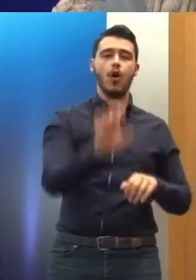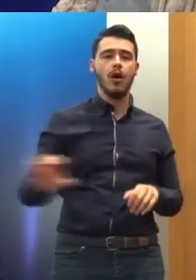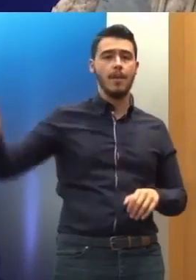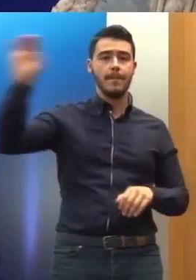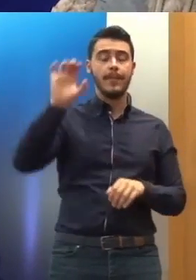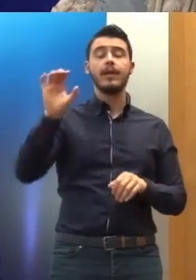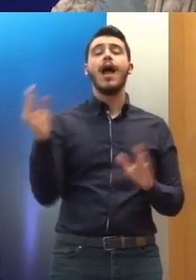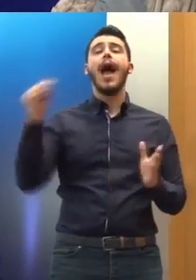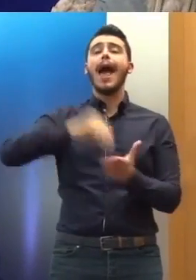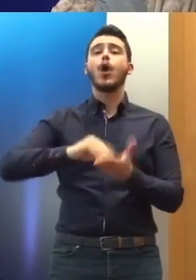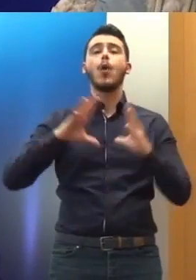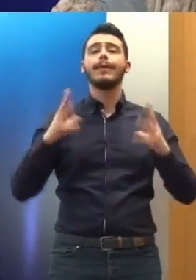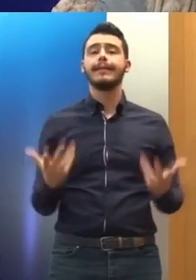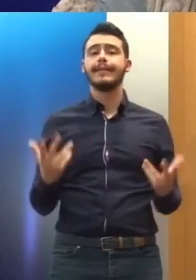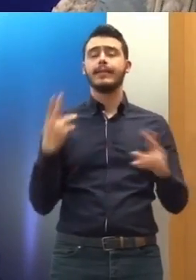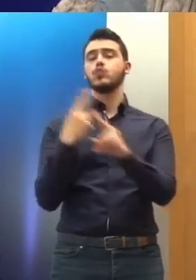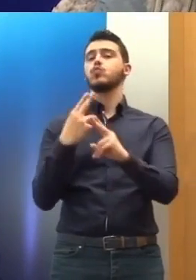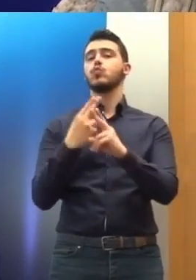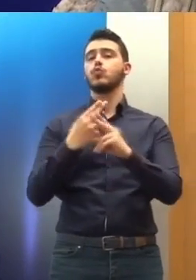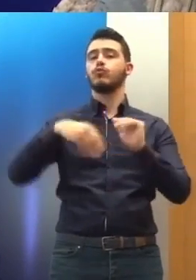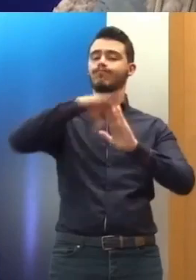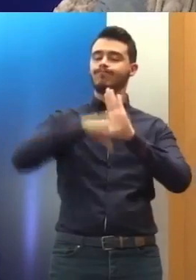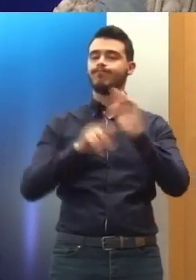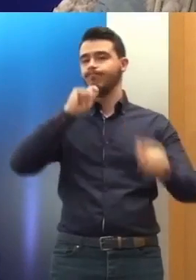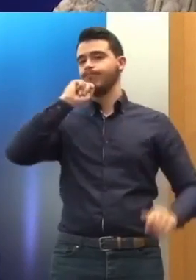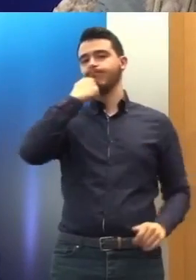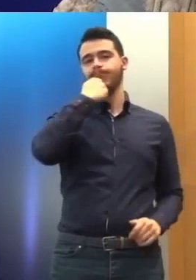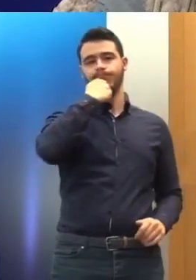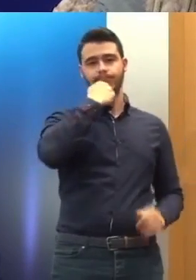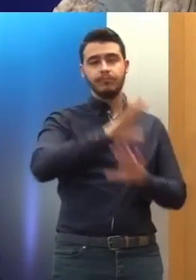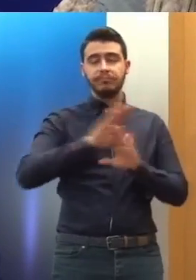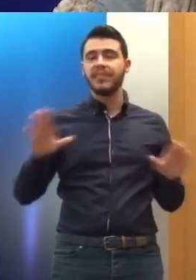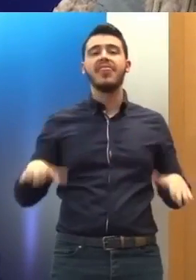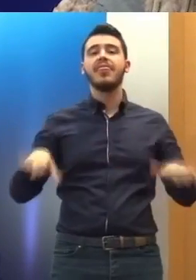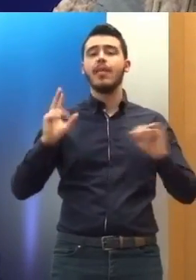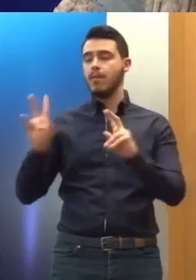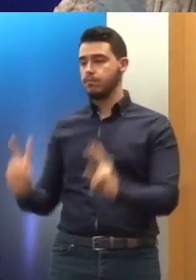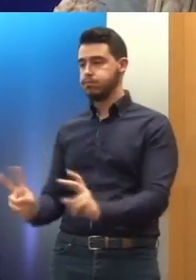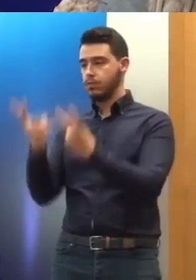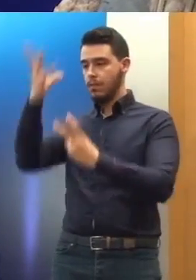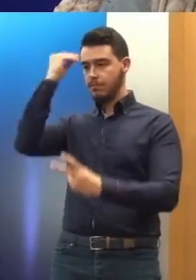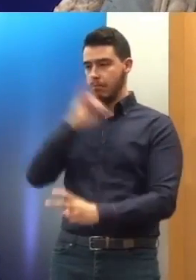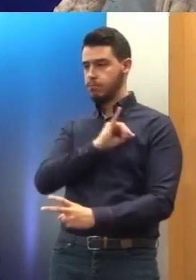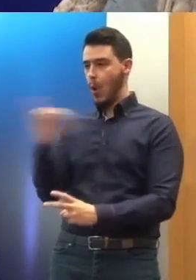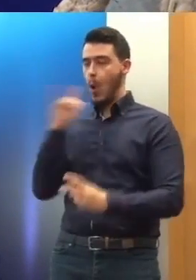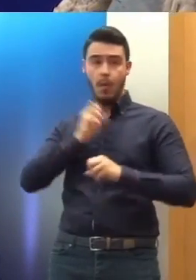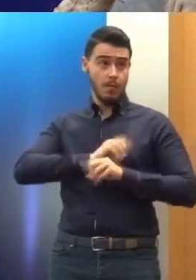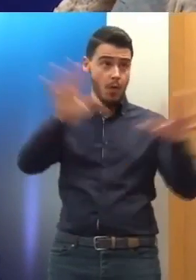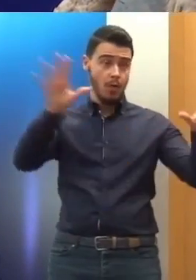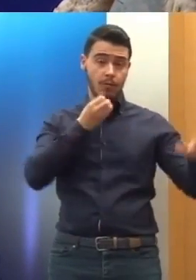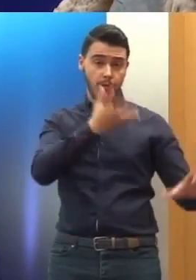εμπιστευτικότητας, που σημαίνει ότι η Επιτροπή δεν δημοσιοποιεί τα ευρήματα ή τα συμπεράσματά της μετά από κάθε επίσκεψη